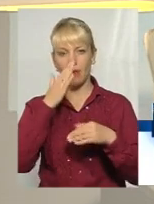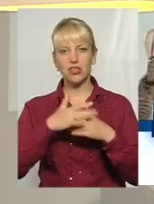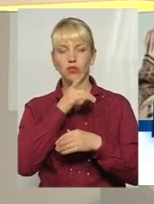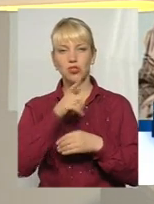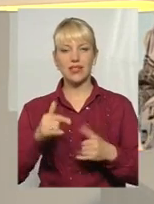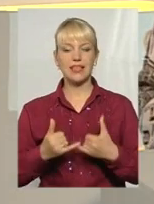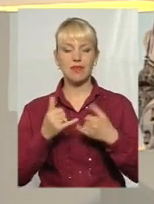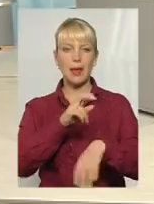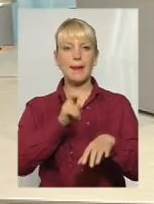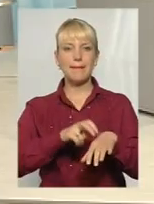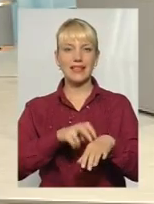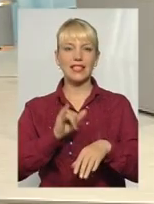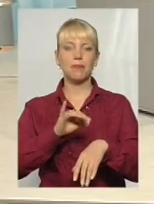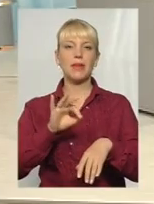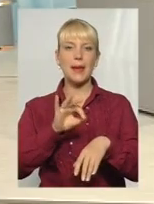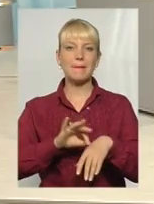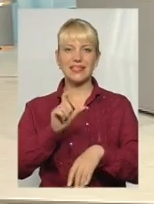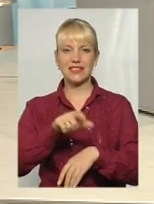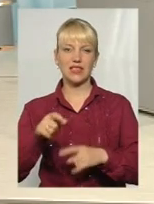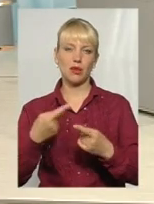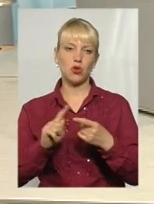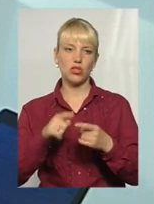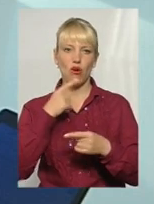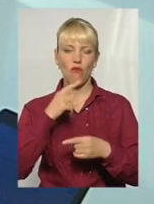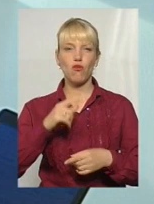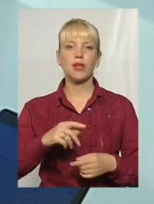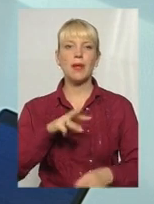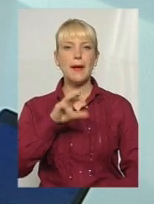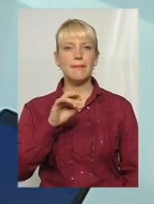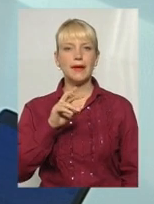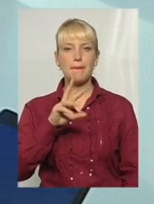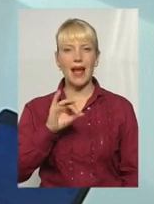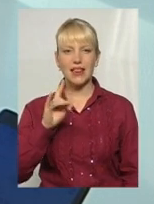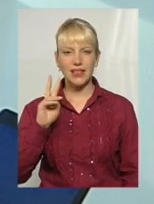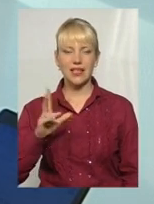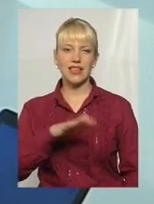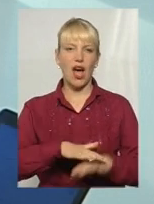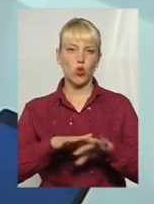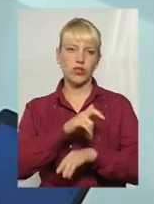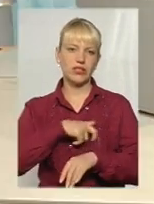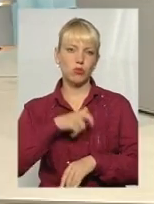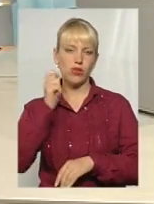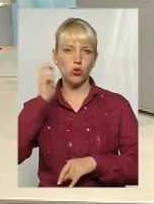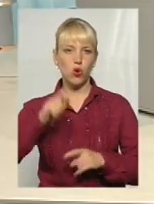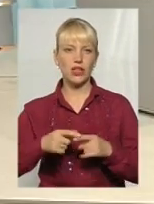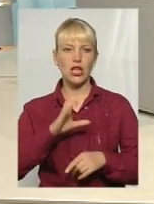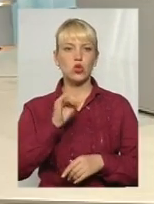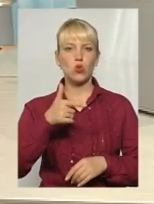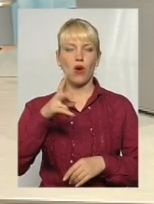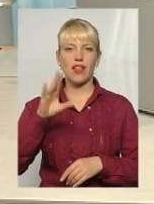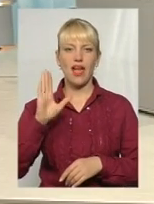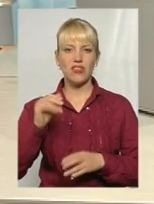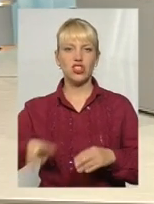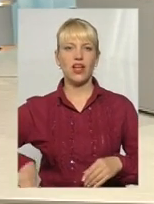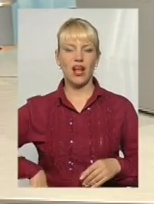пацієнтів? Про це говоримо з нашими гостями Сергій Іванович Мельник, народний депутат України, також Яків Миколаївич Цуглевиш, директор